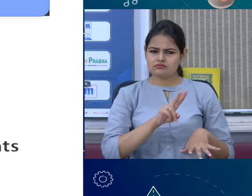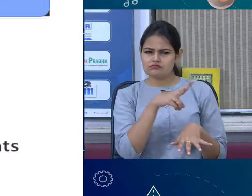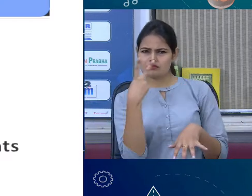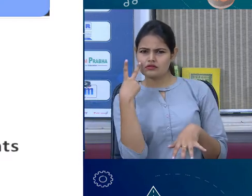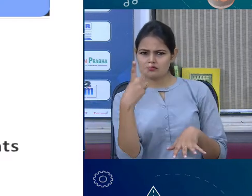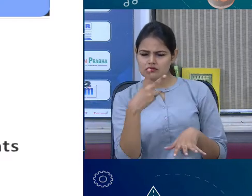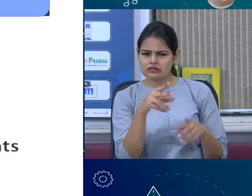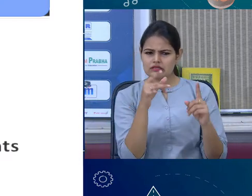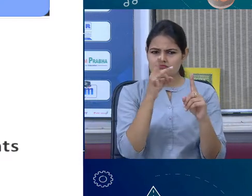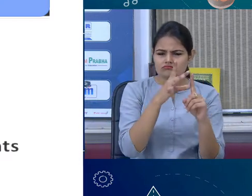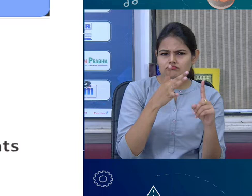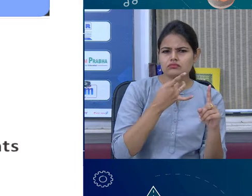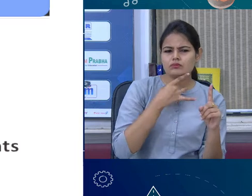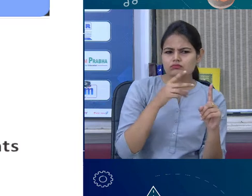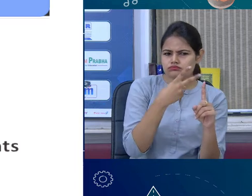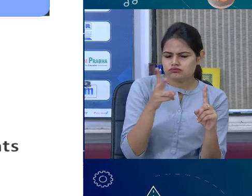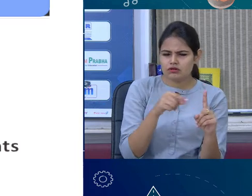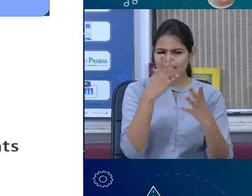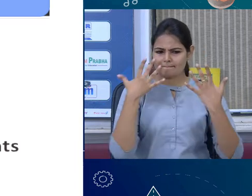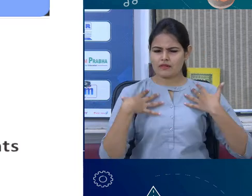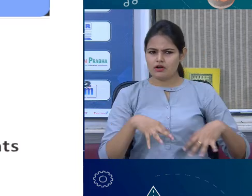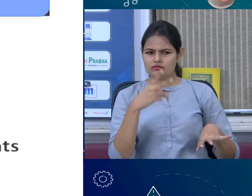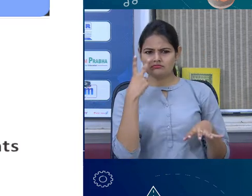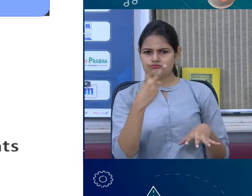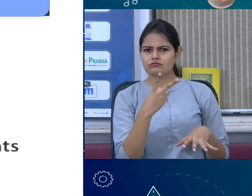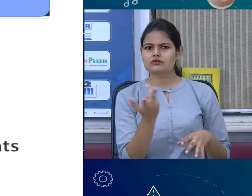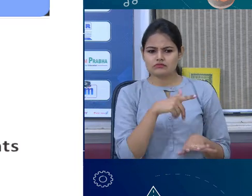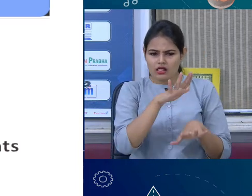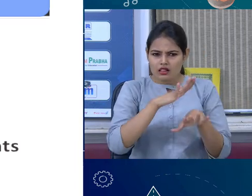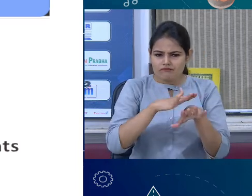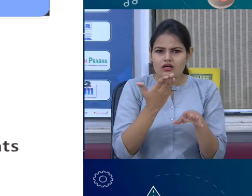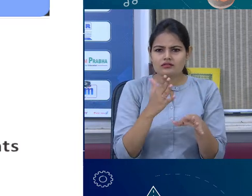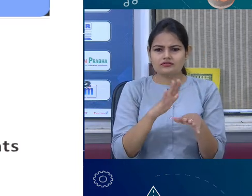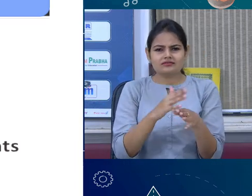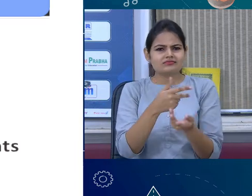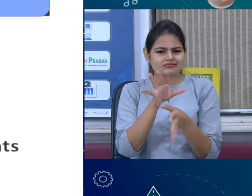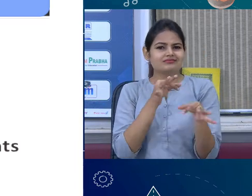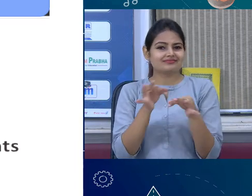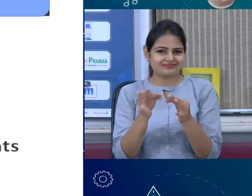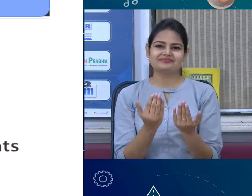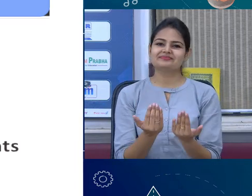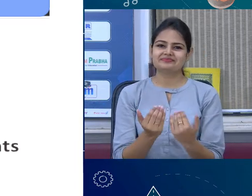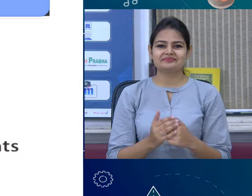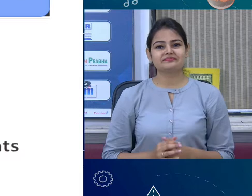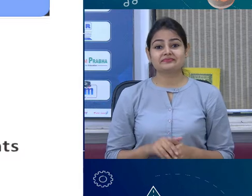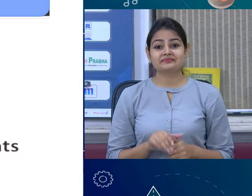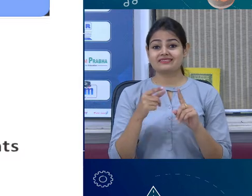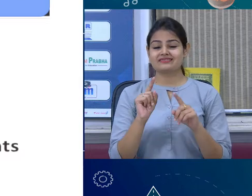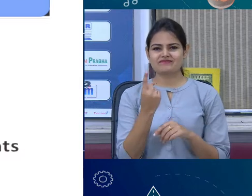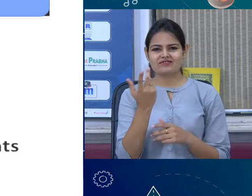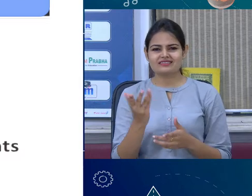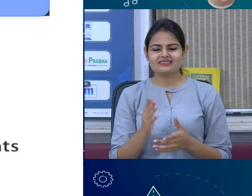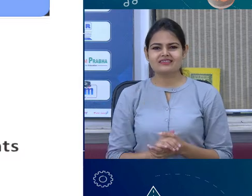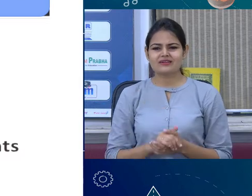देखके महसूस्टाच करके हम उनके बारे में बता सकते हैं the first thing is ductility yeah ductile होते है metals